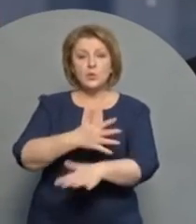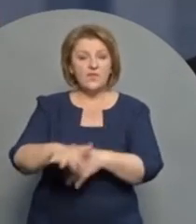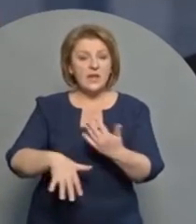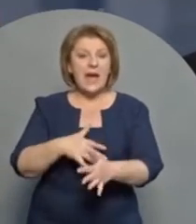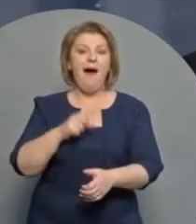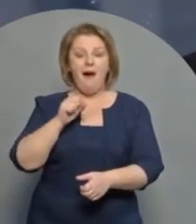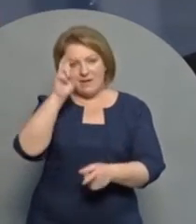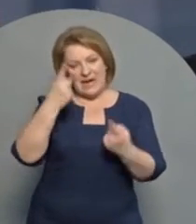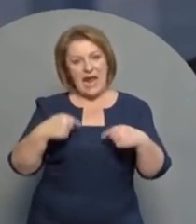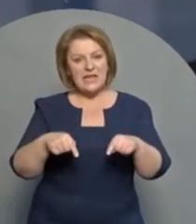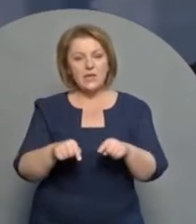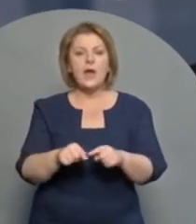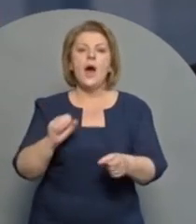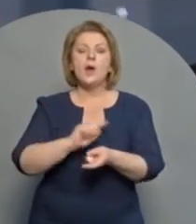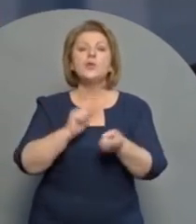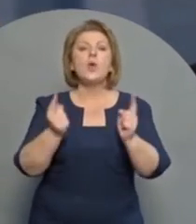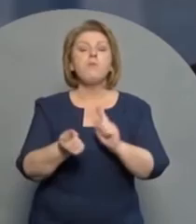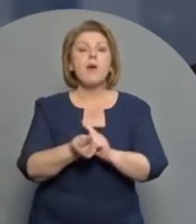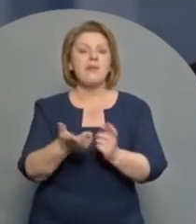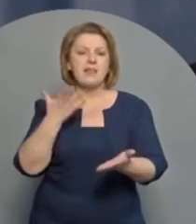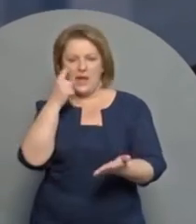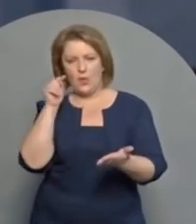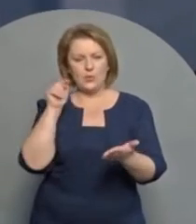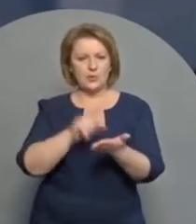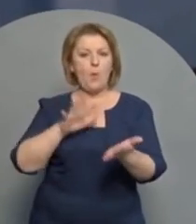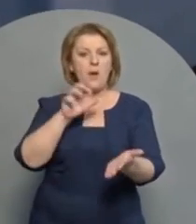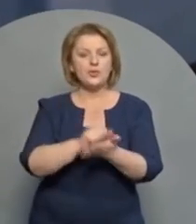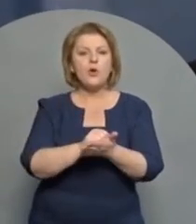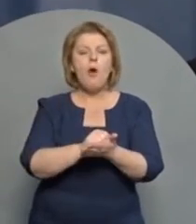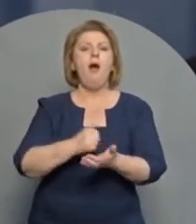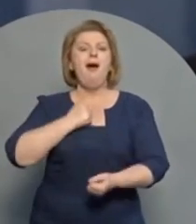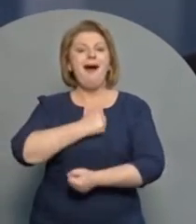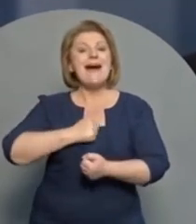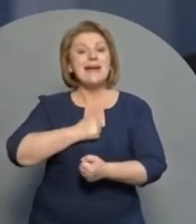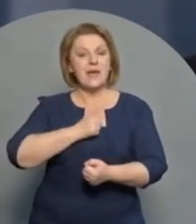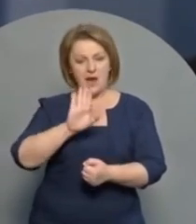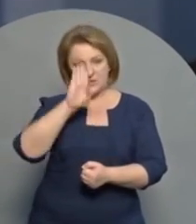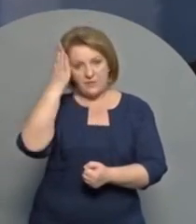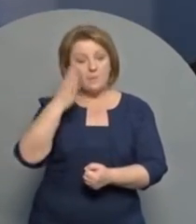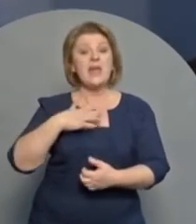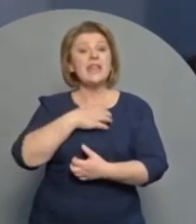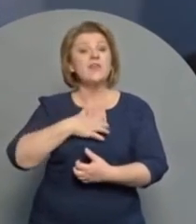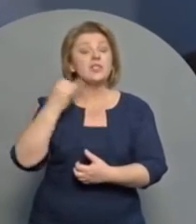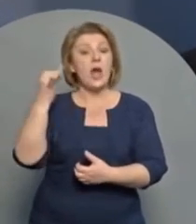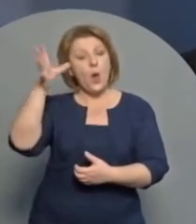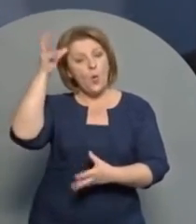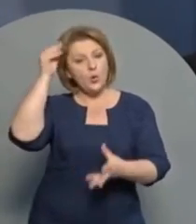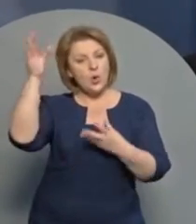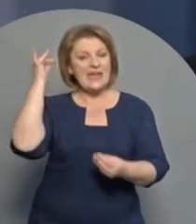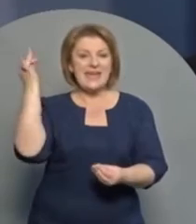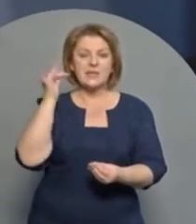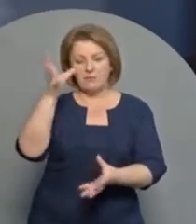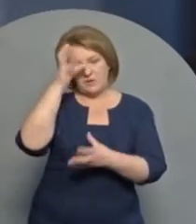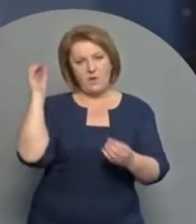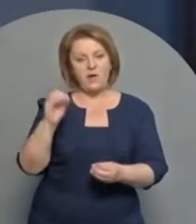занурити в анархію, а країну зробити легкою здобучою агресора. Про найважливіше уроки історії не